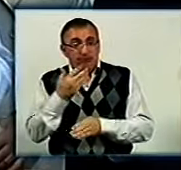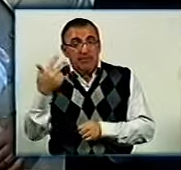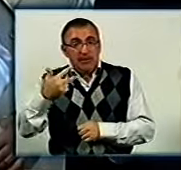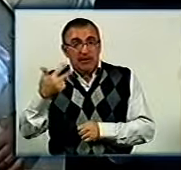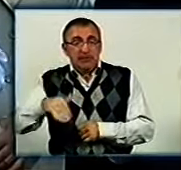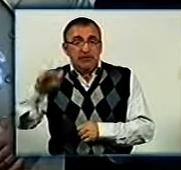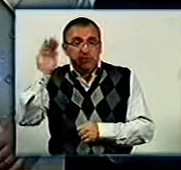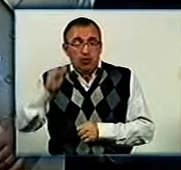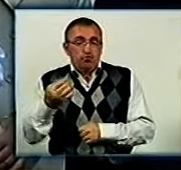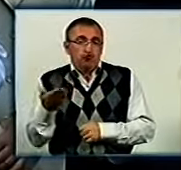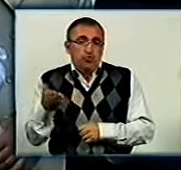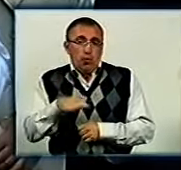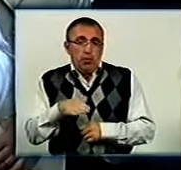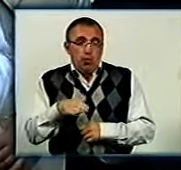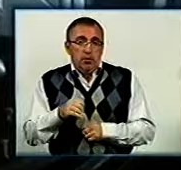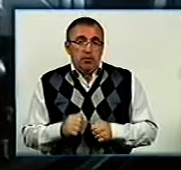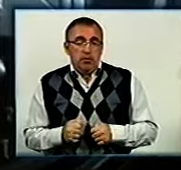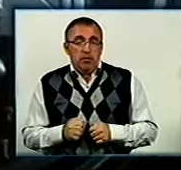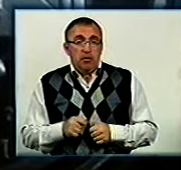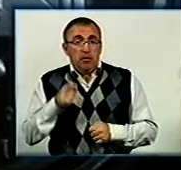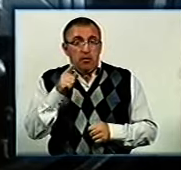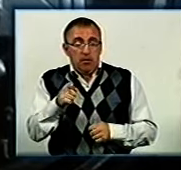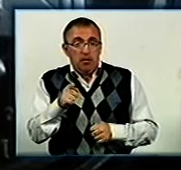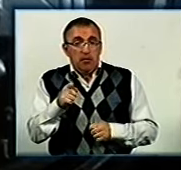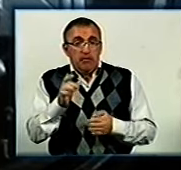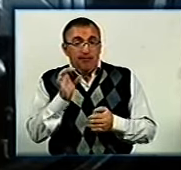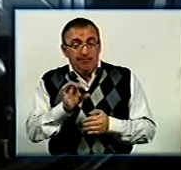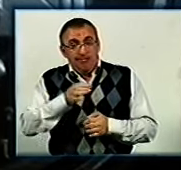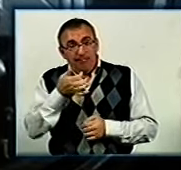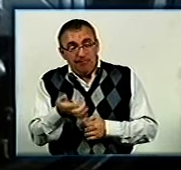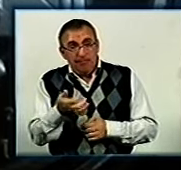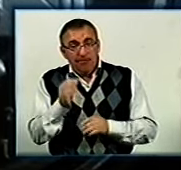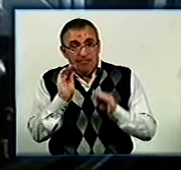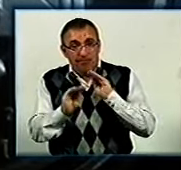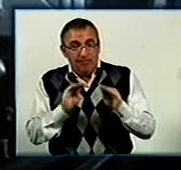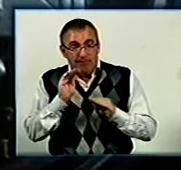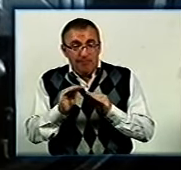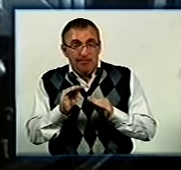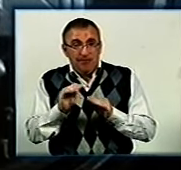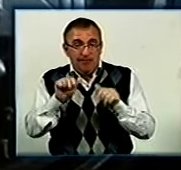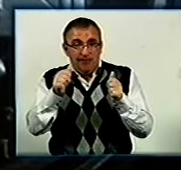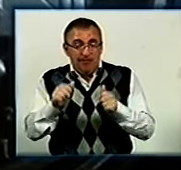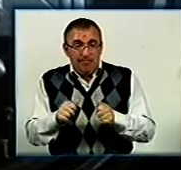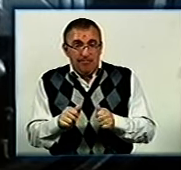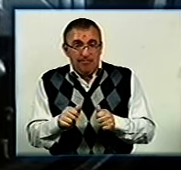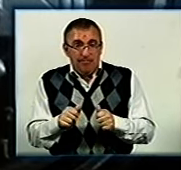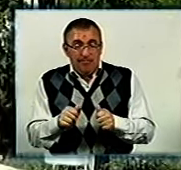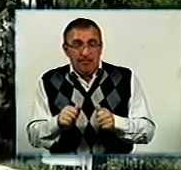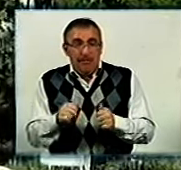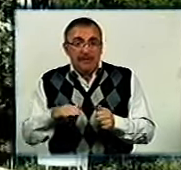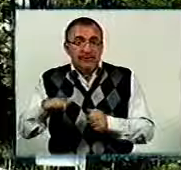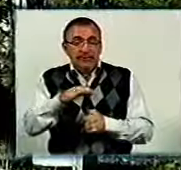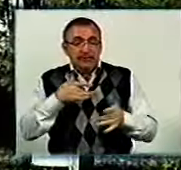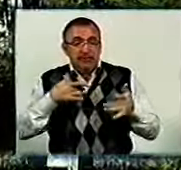тисяч штук. На аверсі монети зображено стилізовану композицію у вигляді сцени.